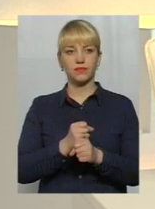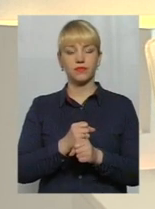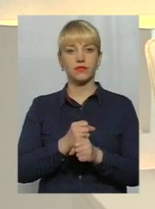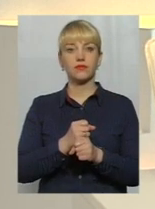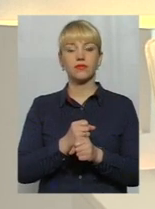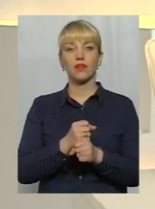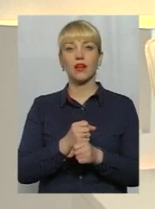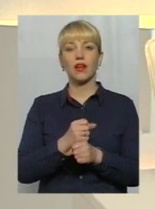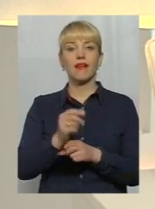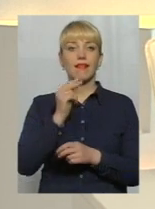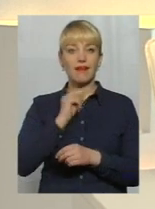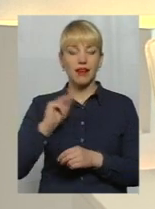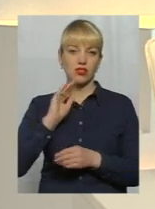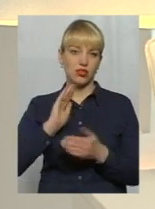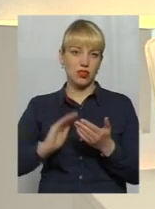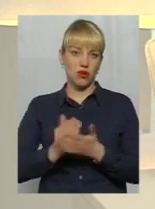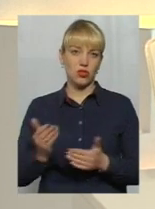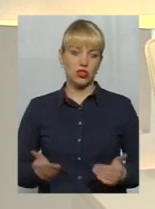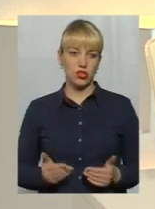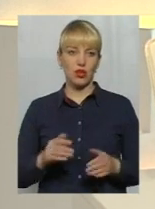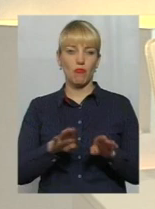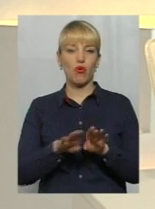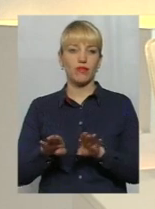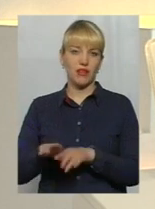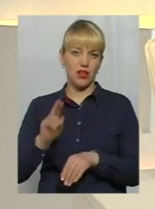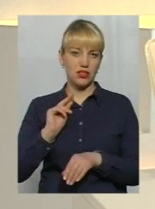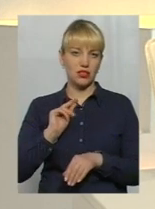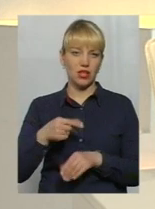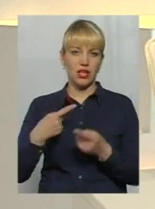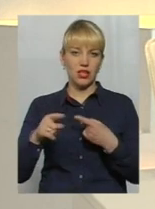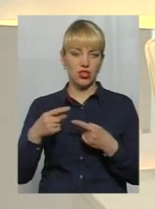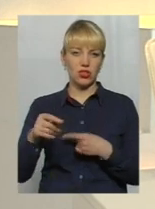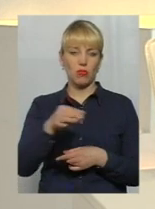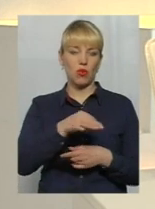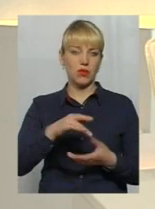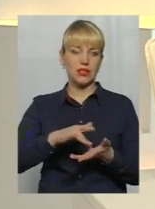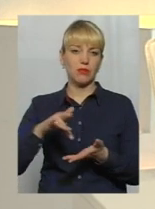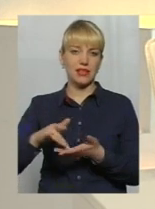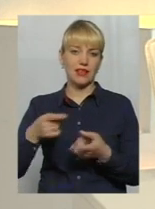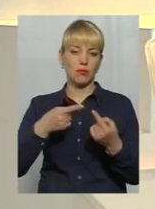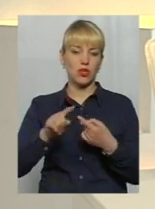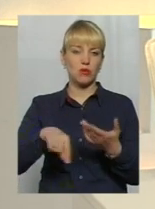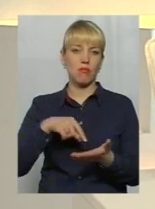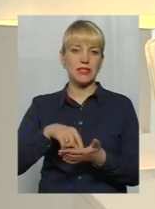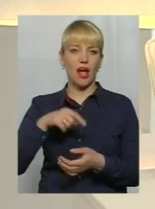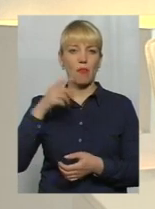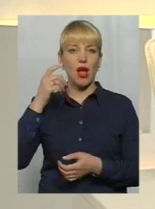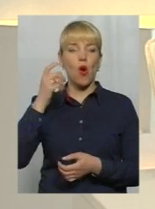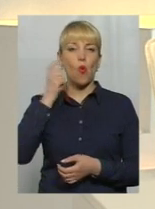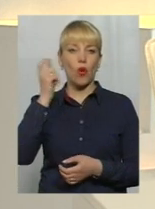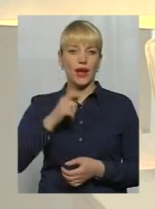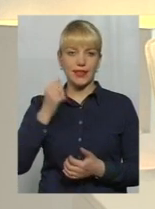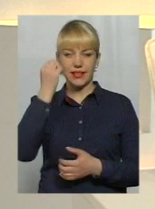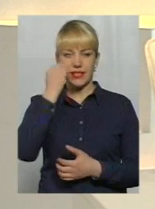в кращій якості життя в порівнянні з іншими обласними центрами, з іншими містами України, саме завдяки